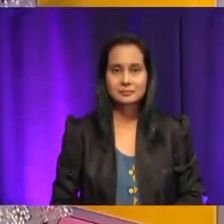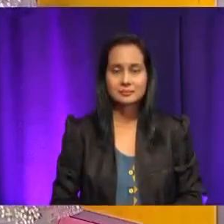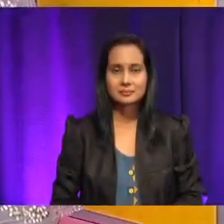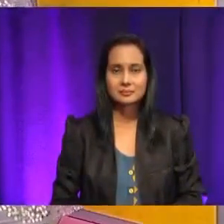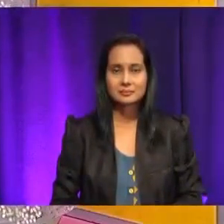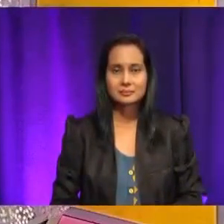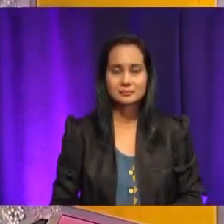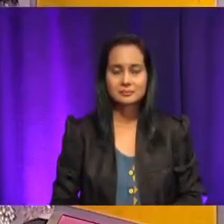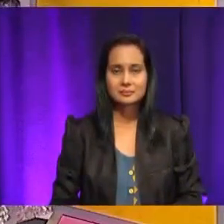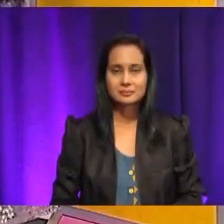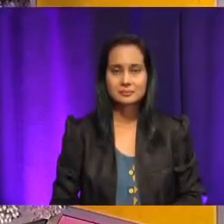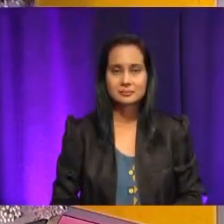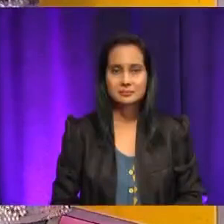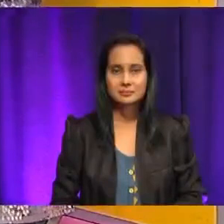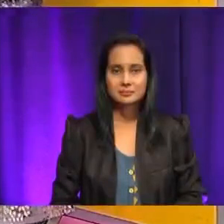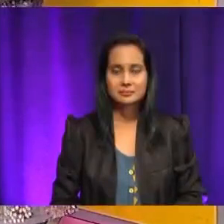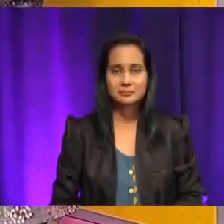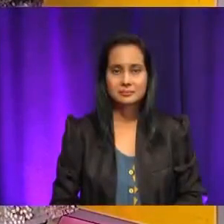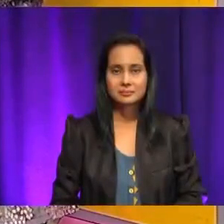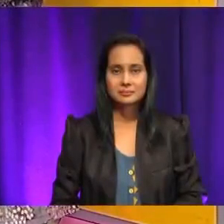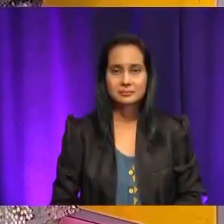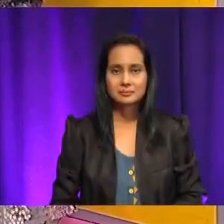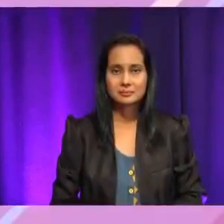Okey, Cikgu minta seorang murid baca. Okey, silakan, Kak.